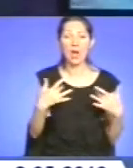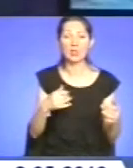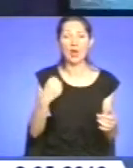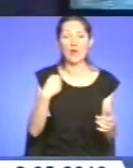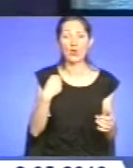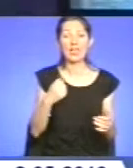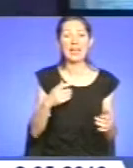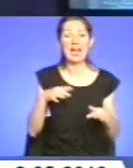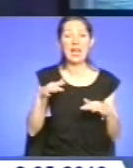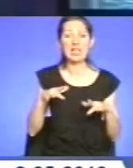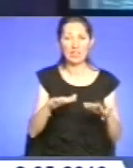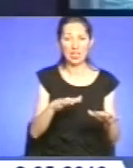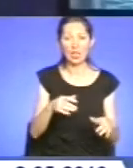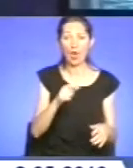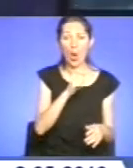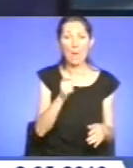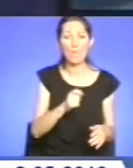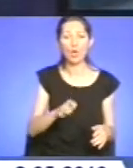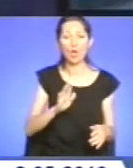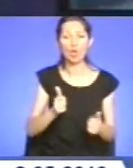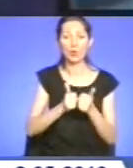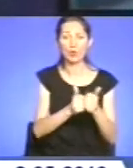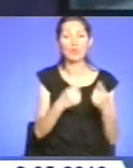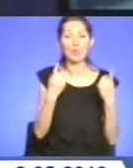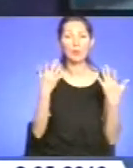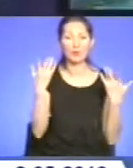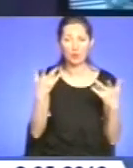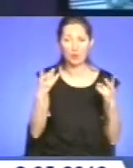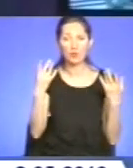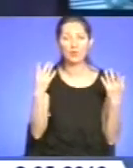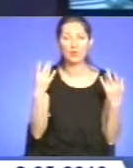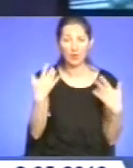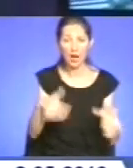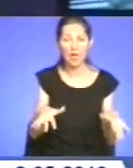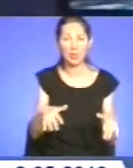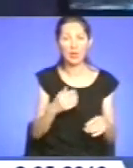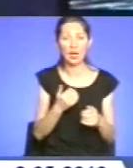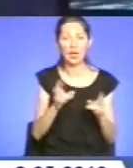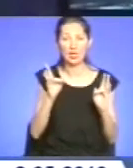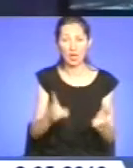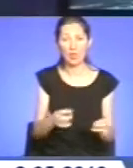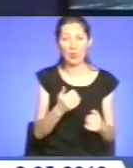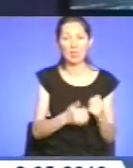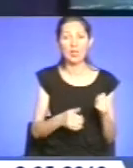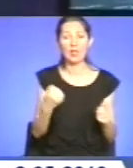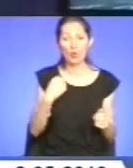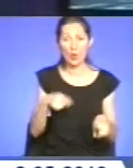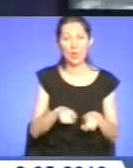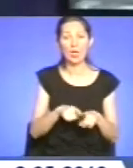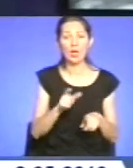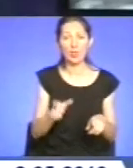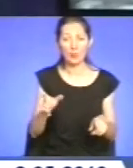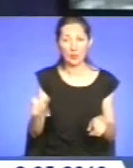Бої супроводжувалися великими втратами як серед військового, так і цивільного населення. Ми відшукали тернополяни, яким тоді